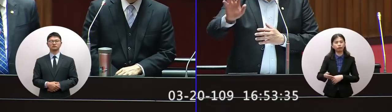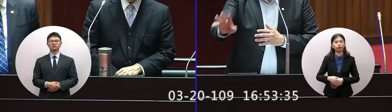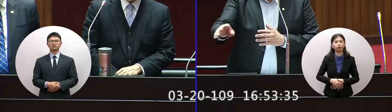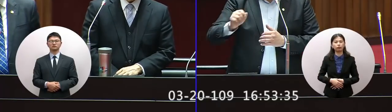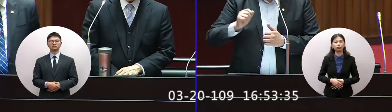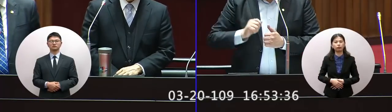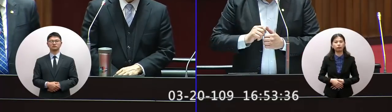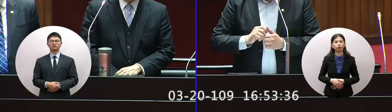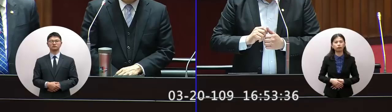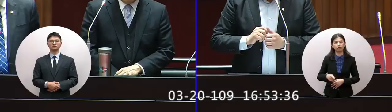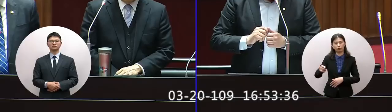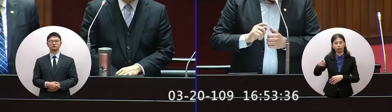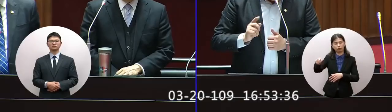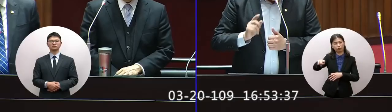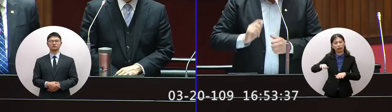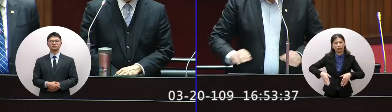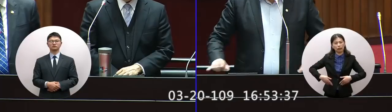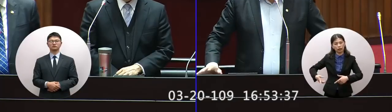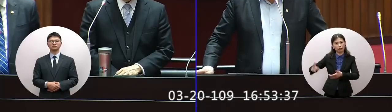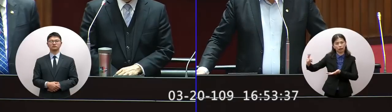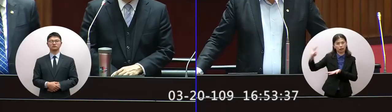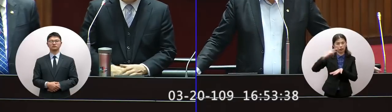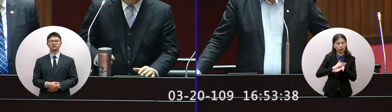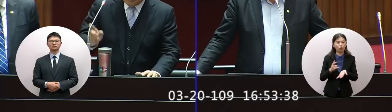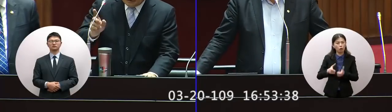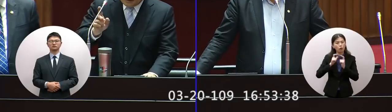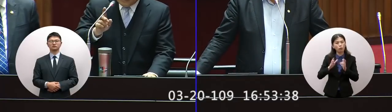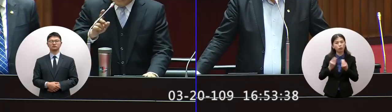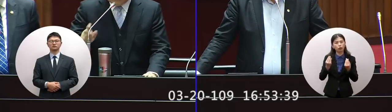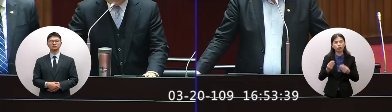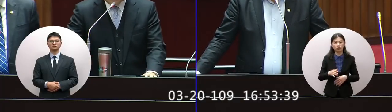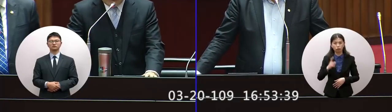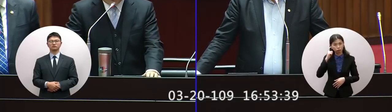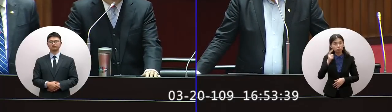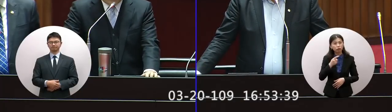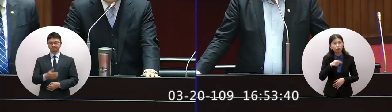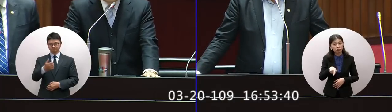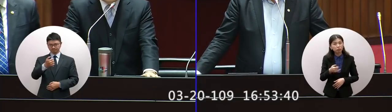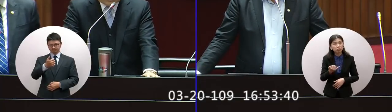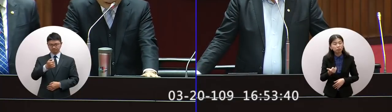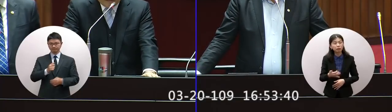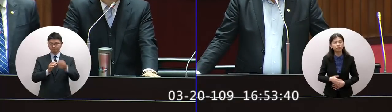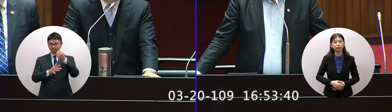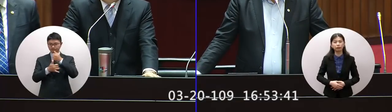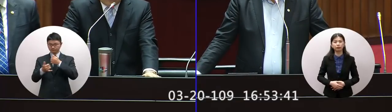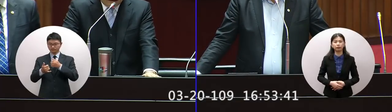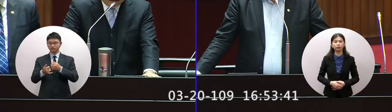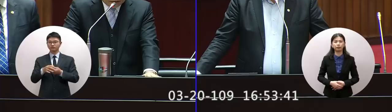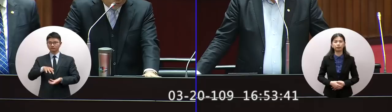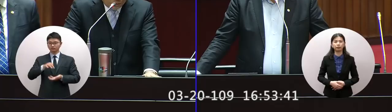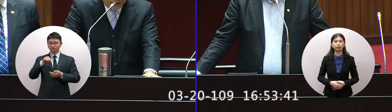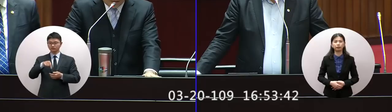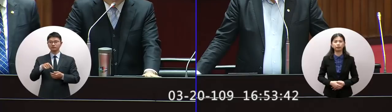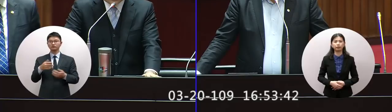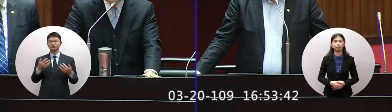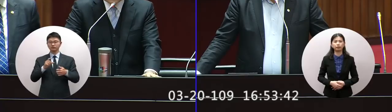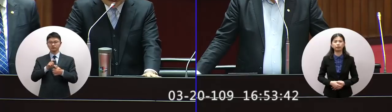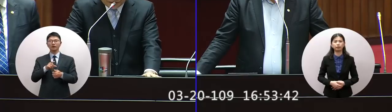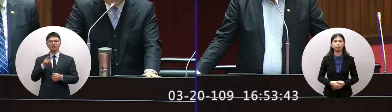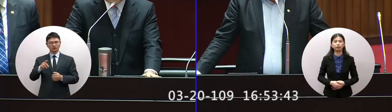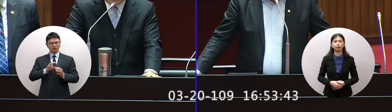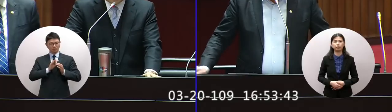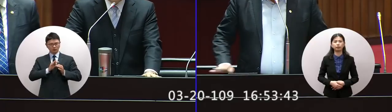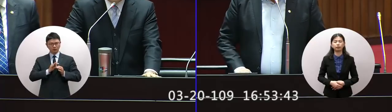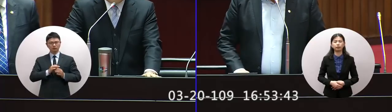就不見得要趕著坐飛機回來他就不見得這可不可信感謝委員這個問題委員關